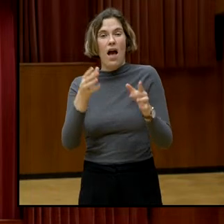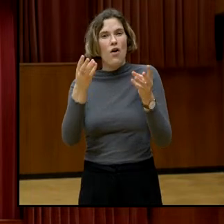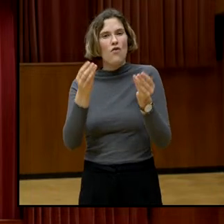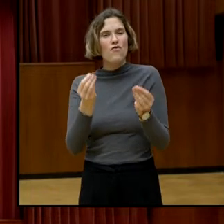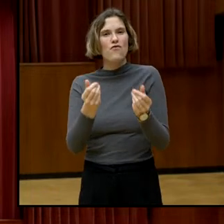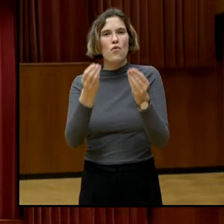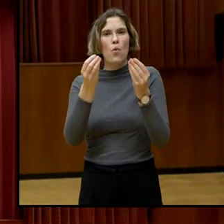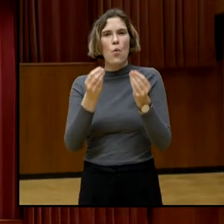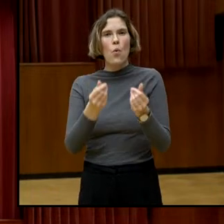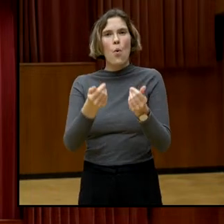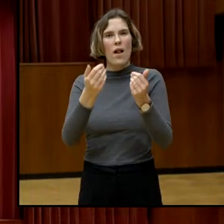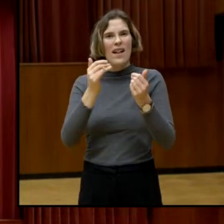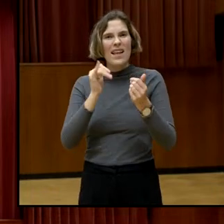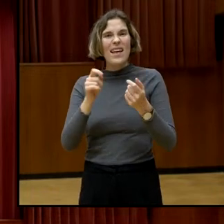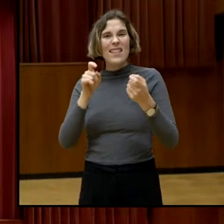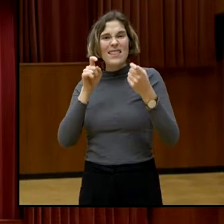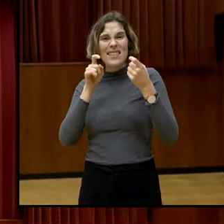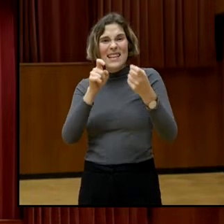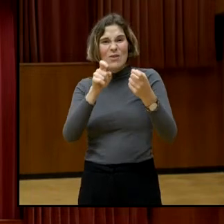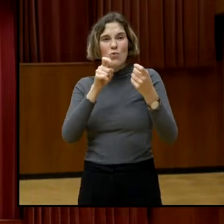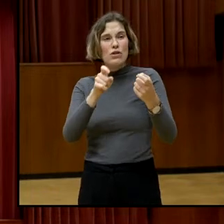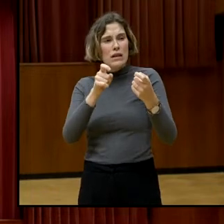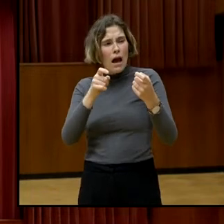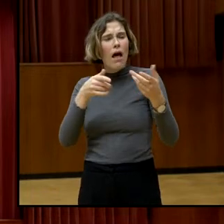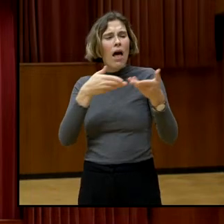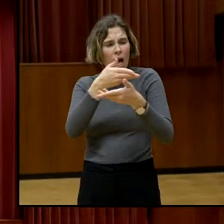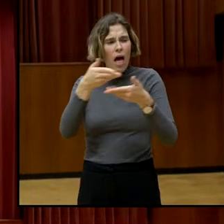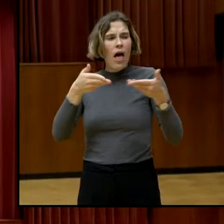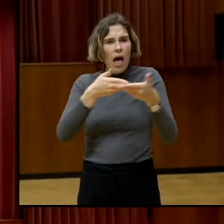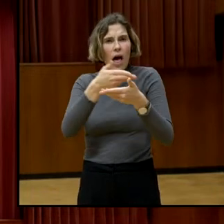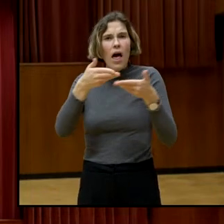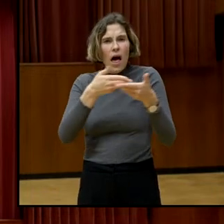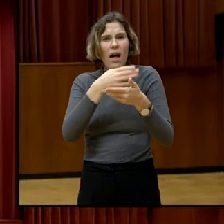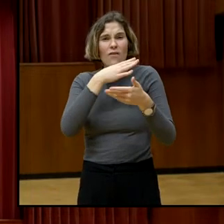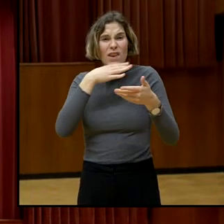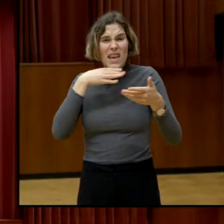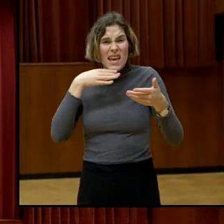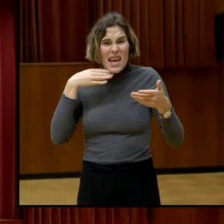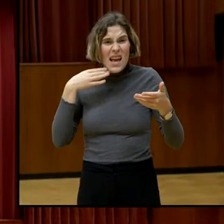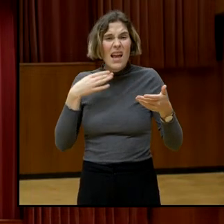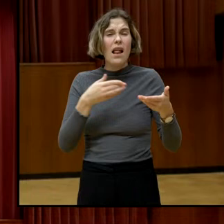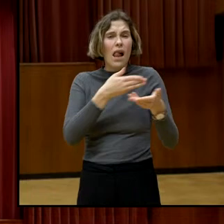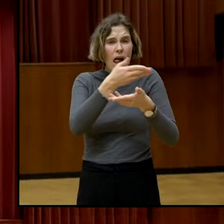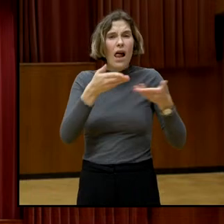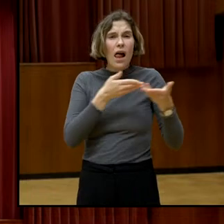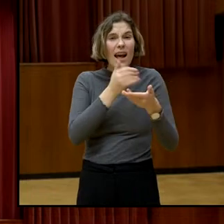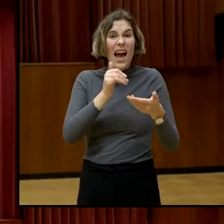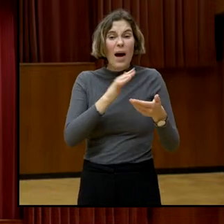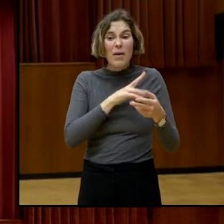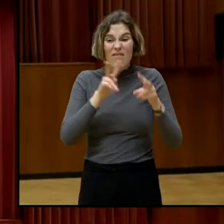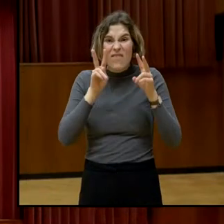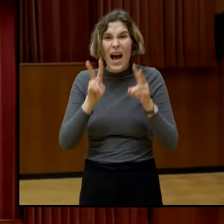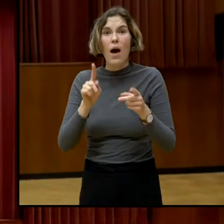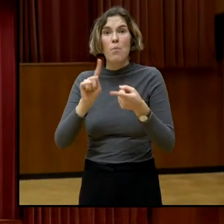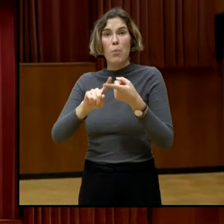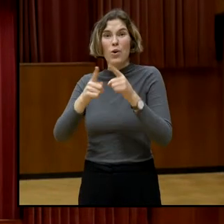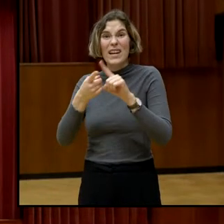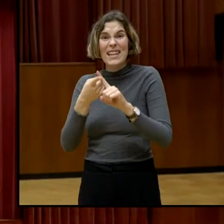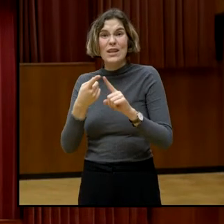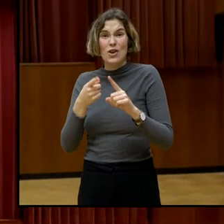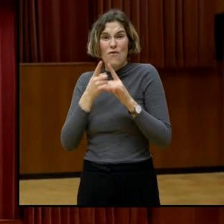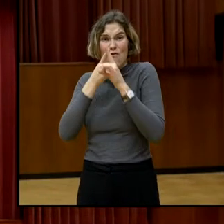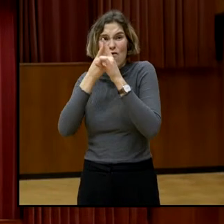wenig konkrete politische Folgen sich aus diesen Diskursen ergeben, nehmen wir den Kulturkampf her